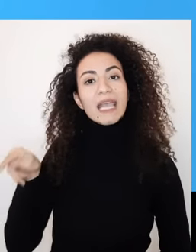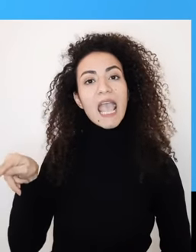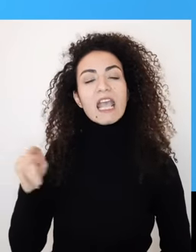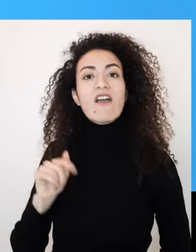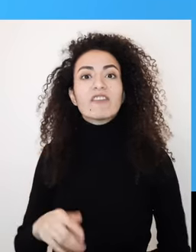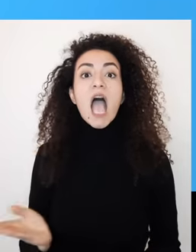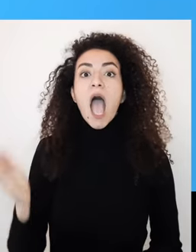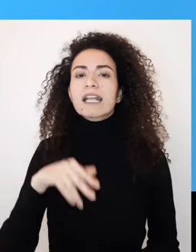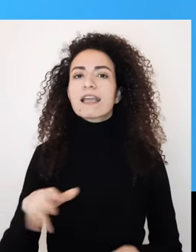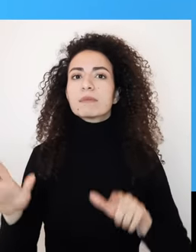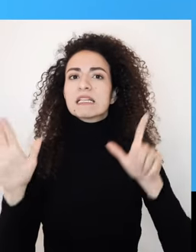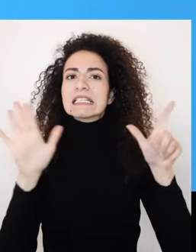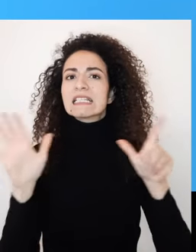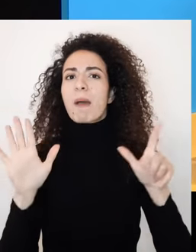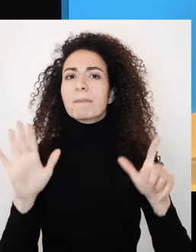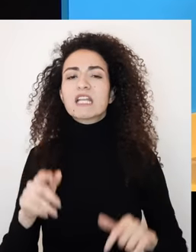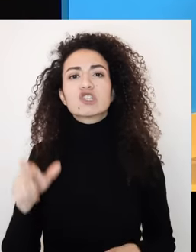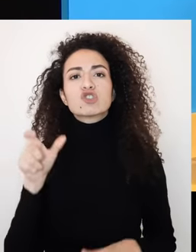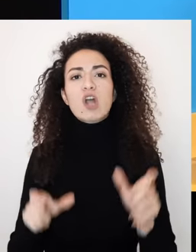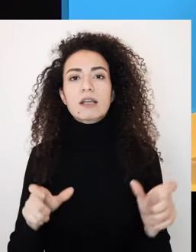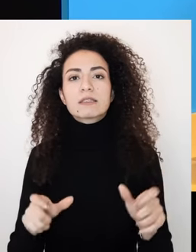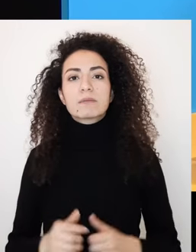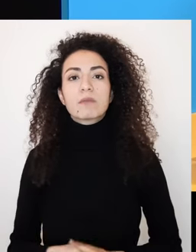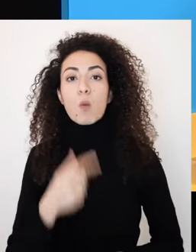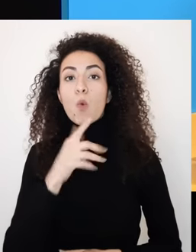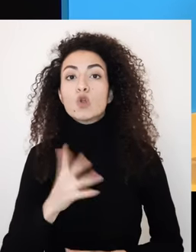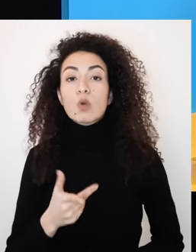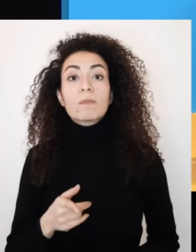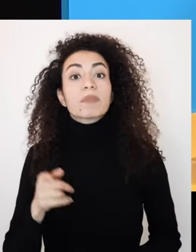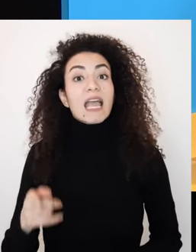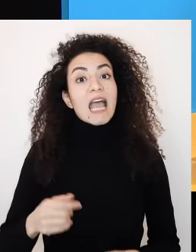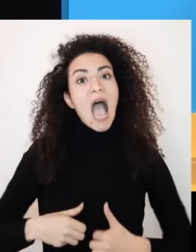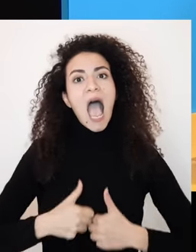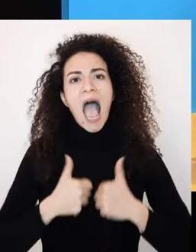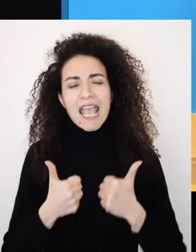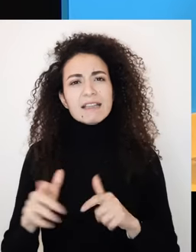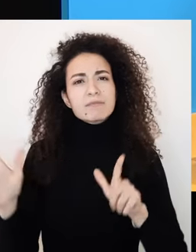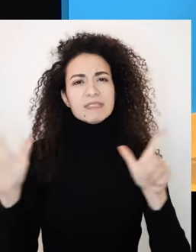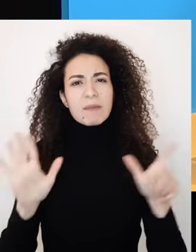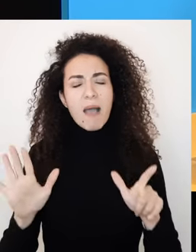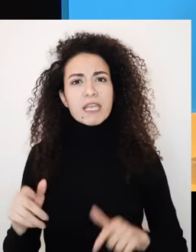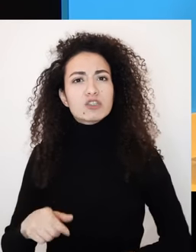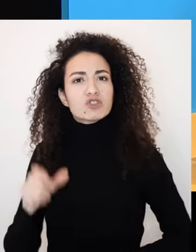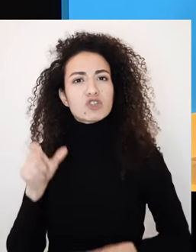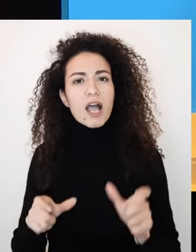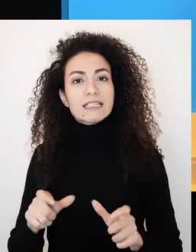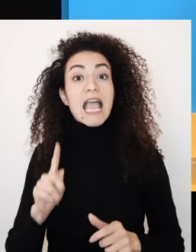وشملت أكتر من 700 شخص أنه السبب الرئيسي لصحة هالأشخاص وحالتهم الجيدة وسعادتهم هو الرضا عن